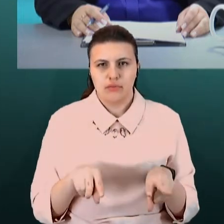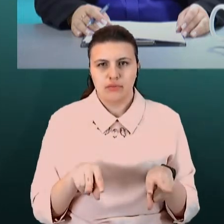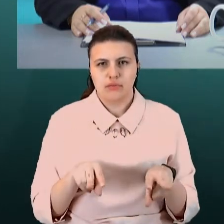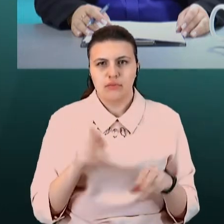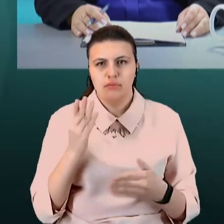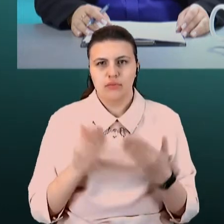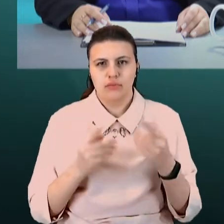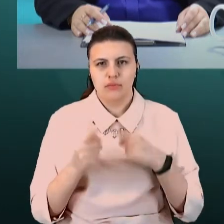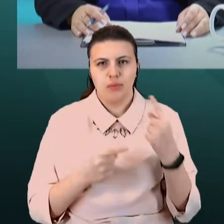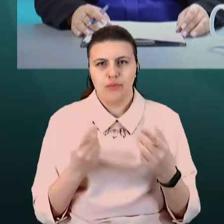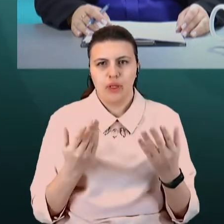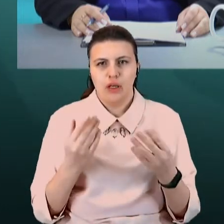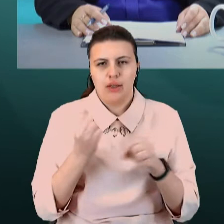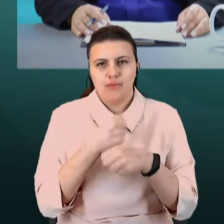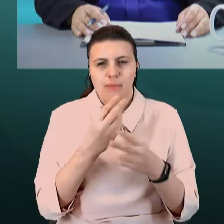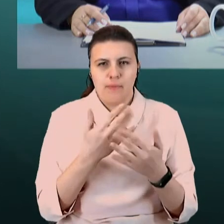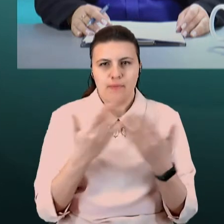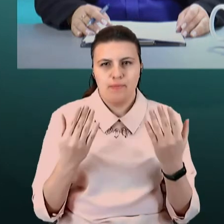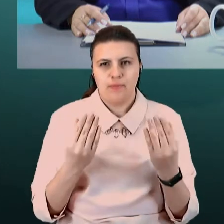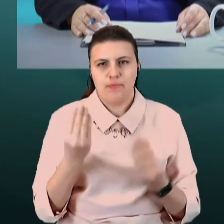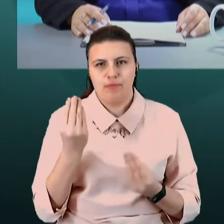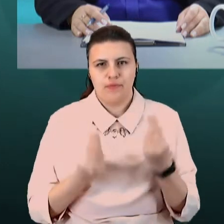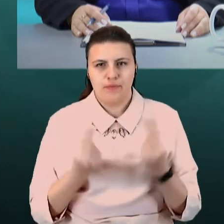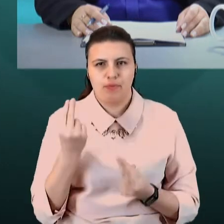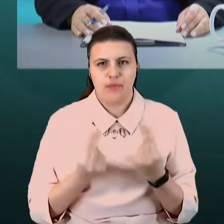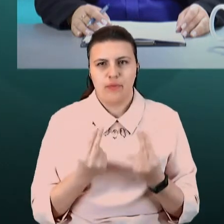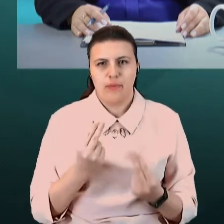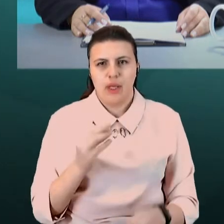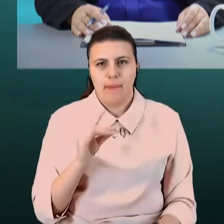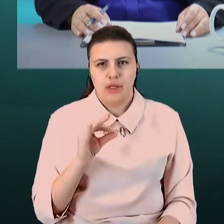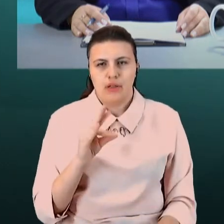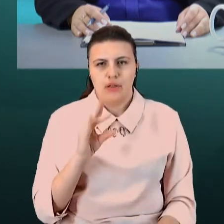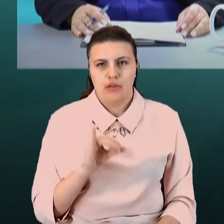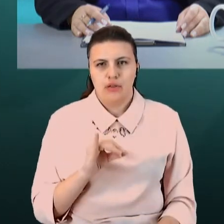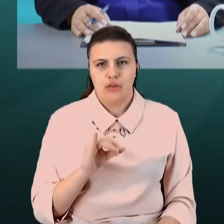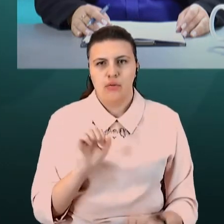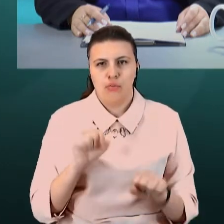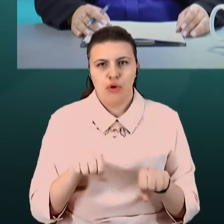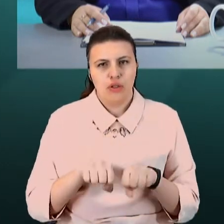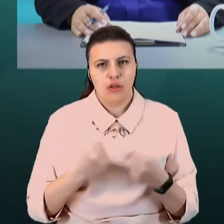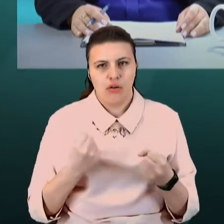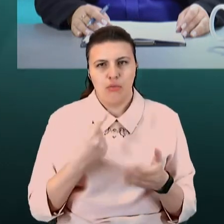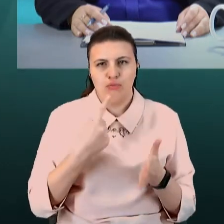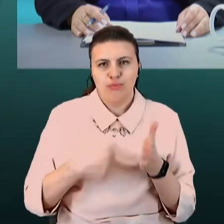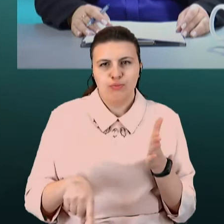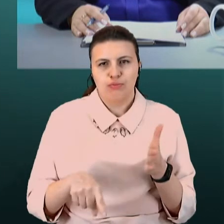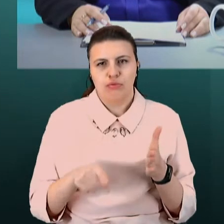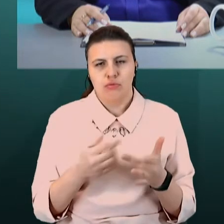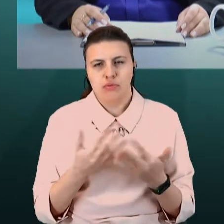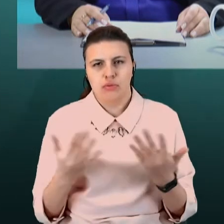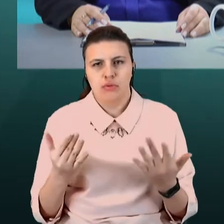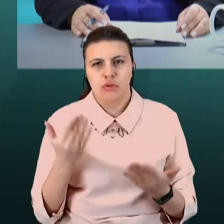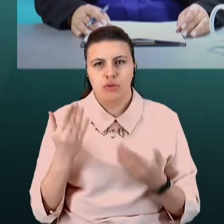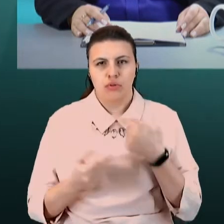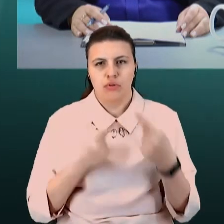якісь речі, то ціна зможе збратися безпечно чи може травмуватися, а якщо говорити про